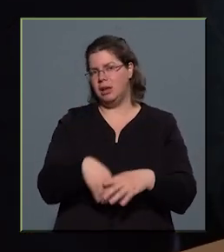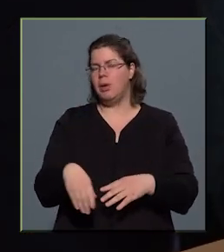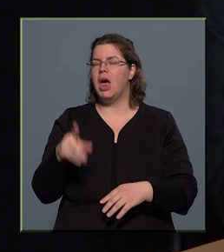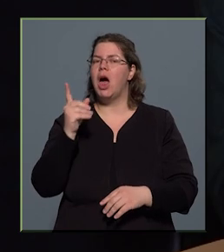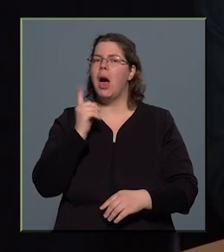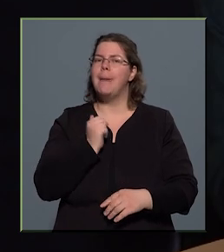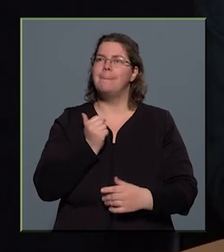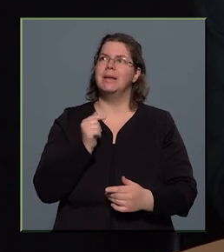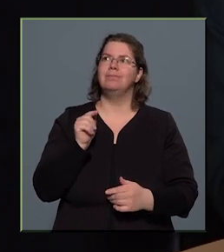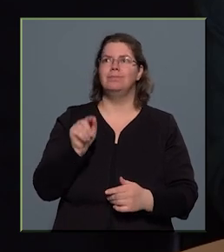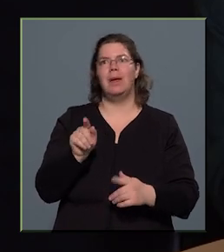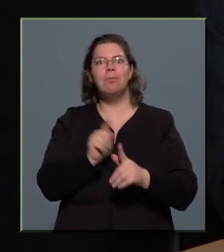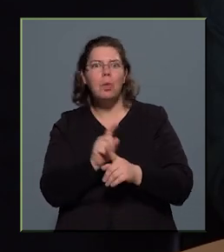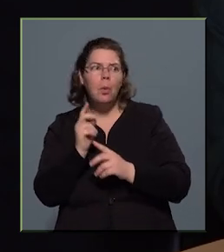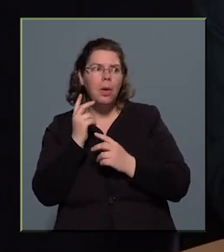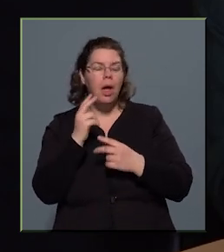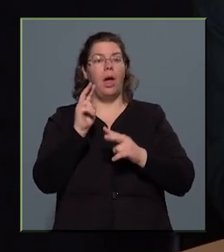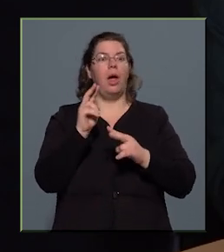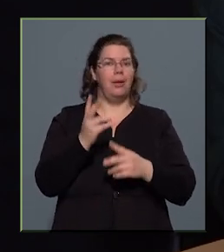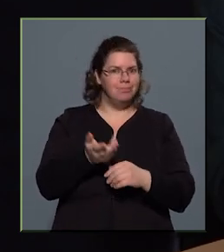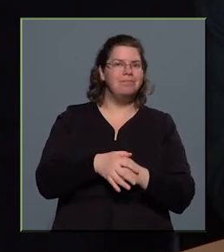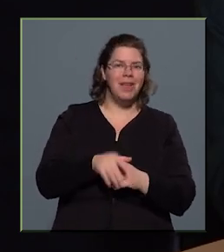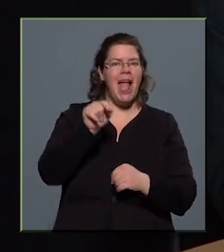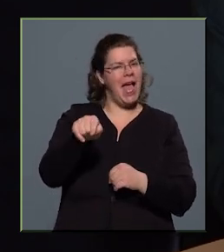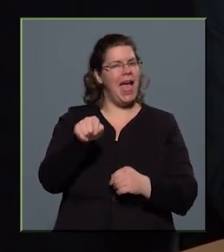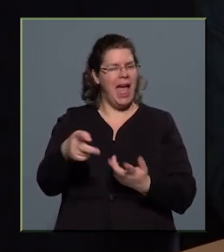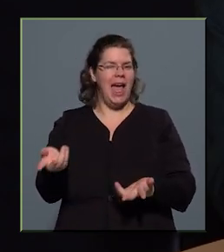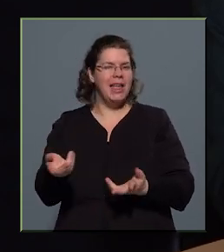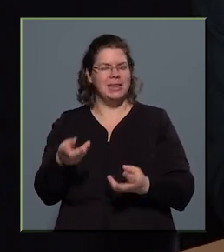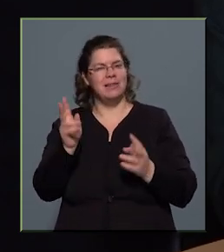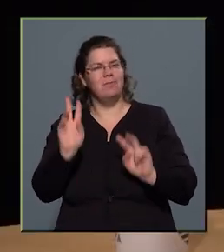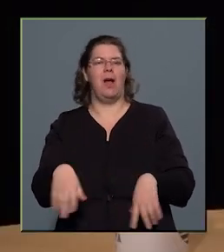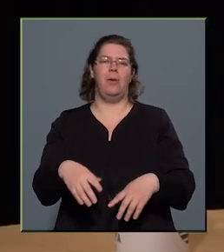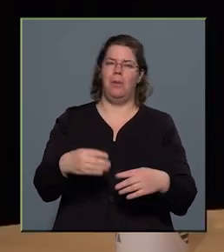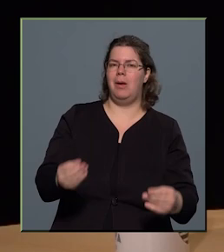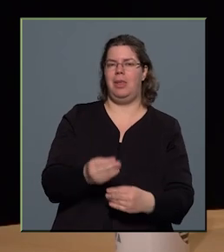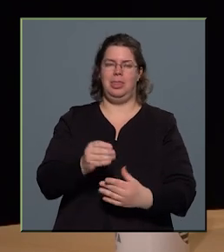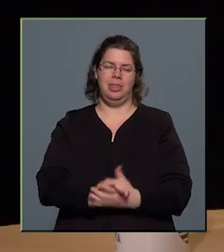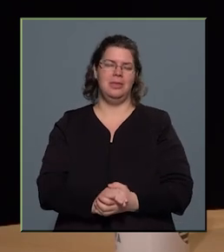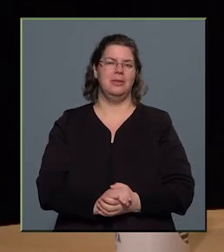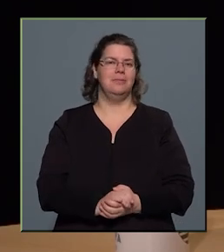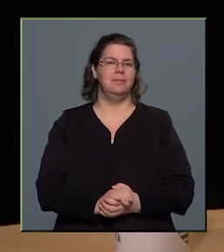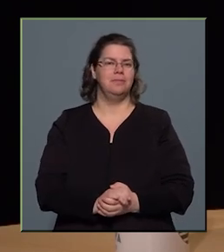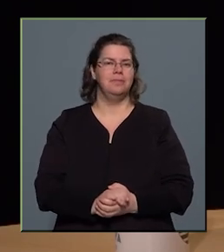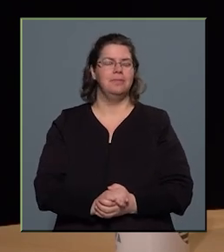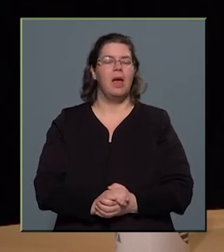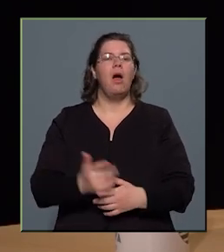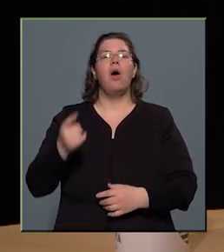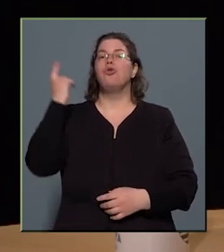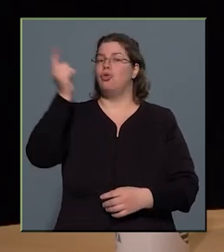te úgy fügyeltél föl, hogy ez azért tényleg nem semmi. Az